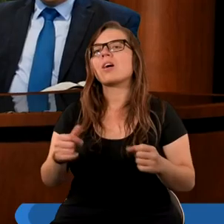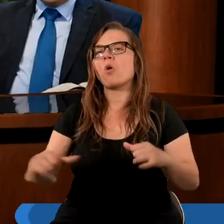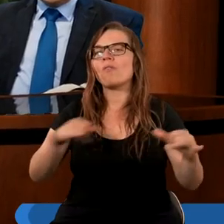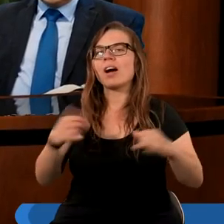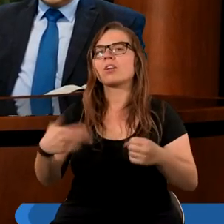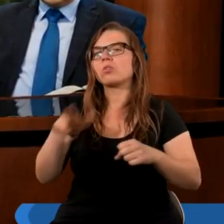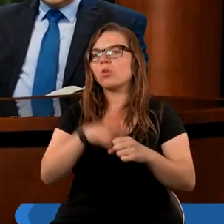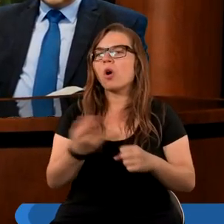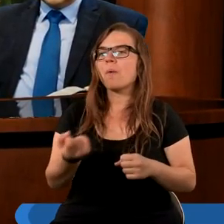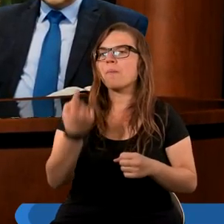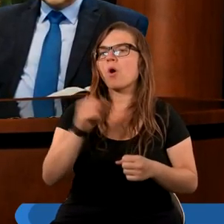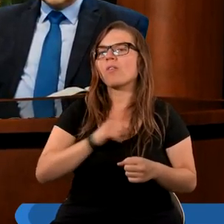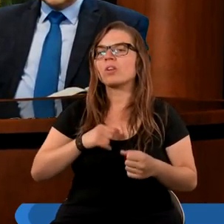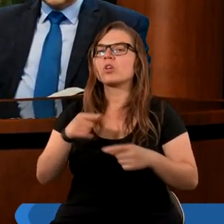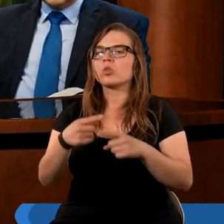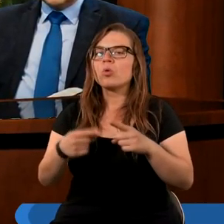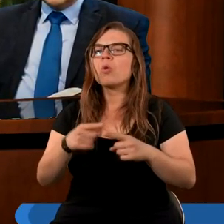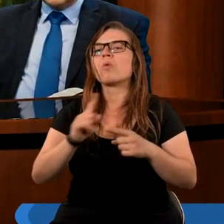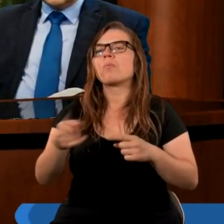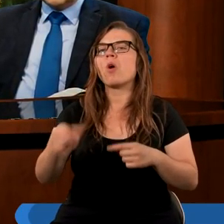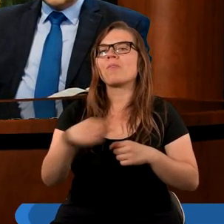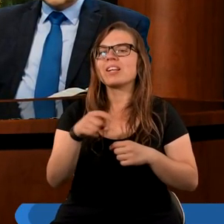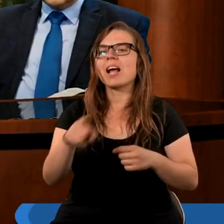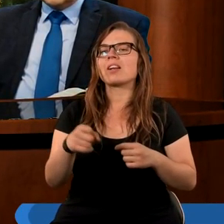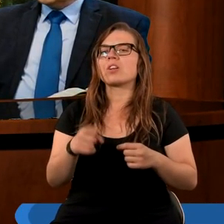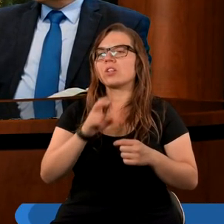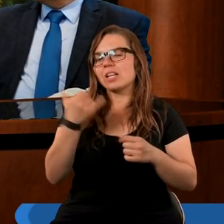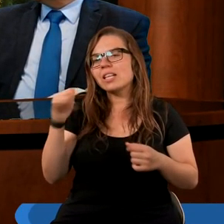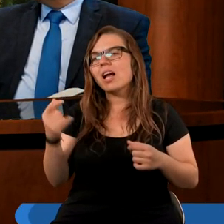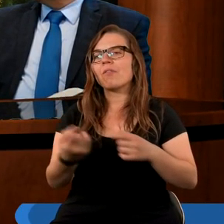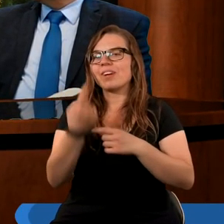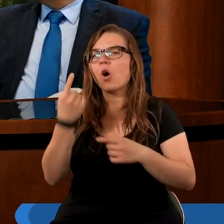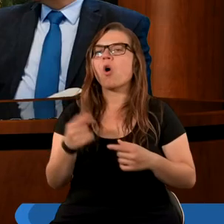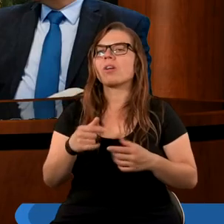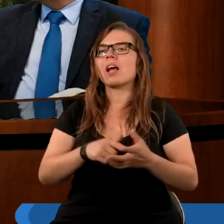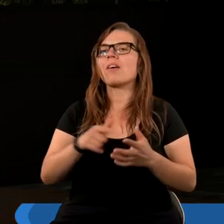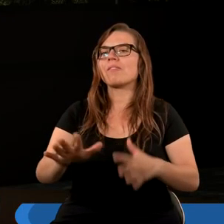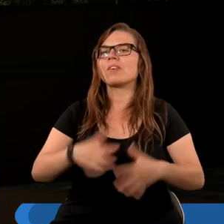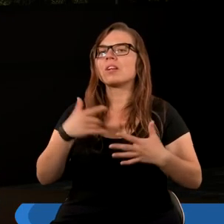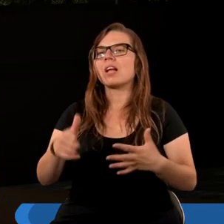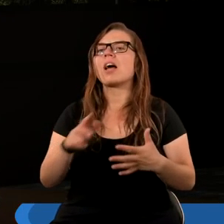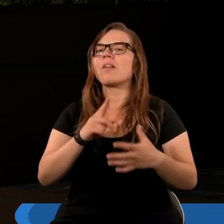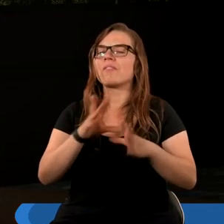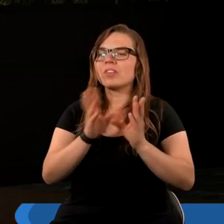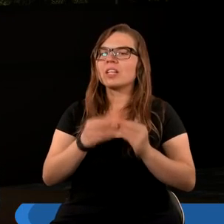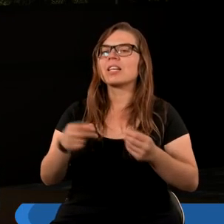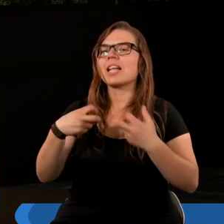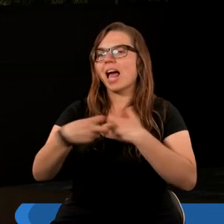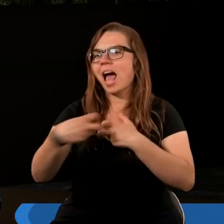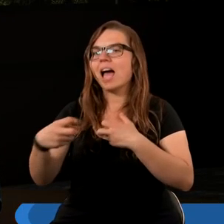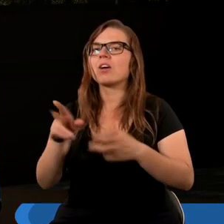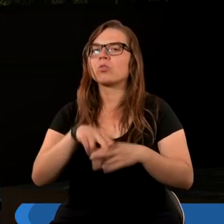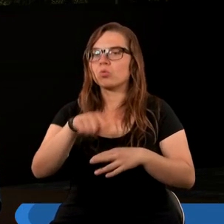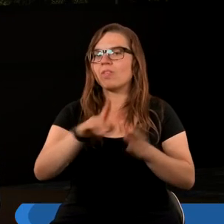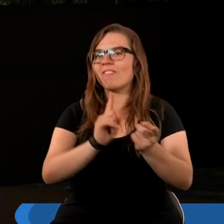władzą, która się pojawiła tuż po cesarstwie rzymskim i z niego wyrosła. A dodając do tego te wszystkie cechy, które